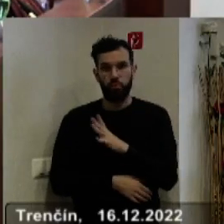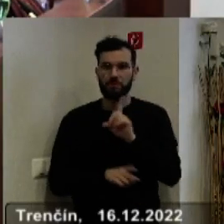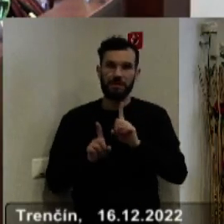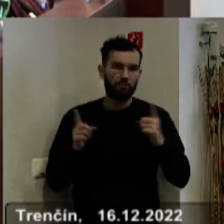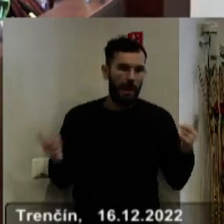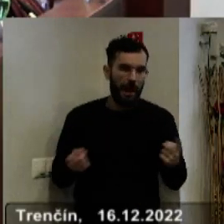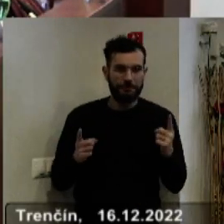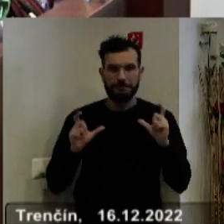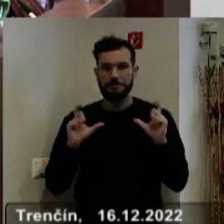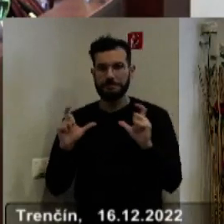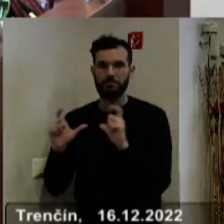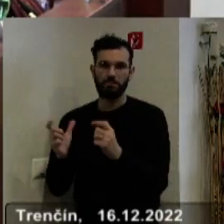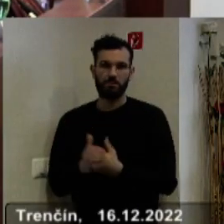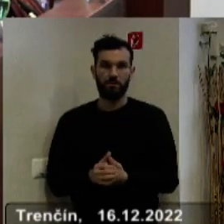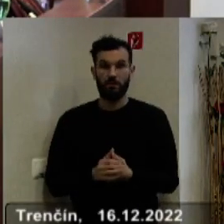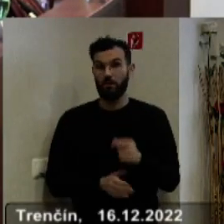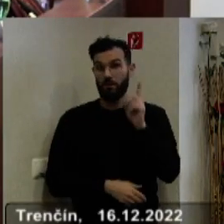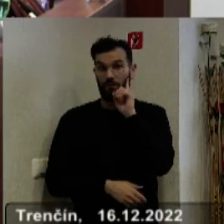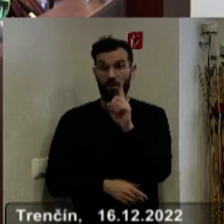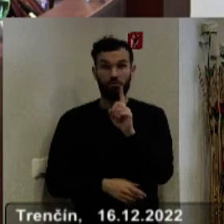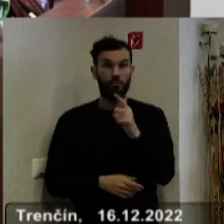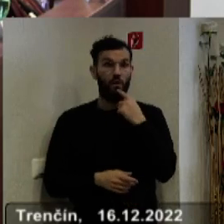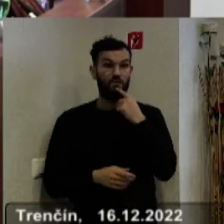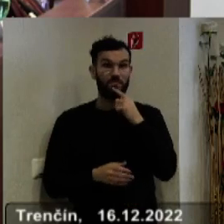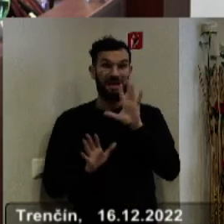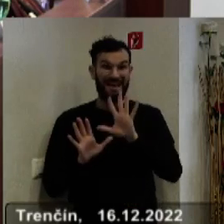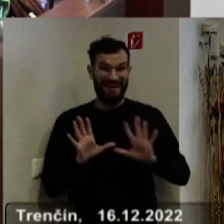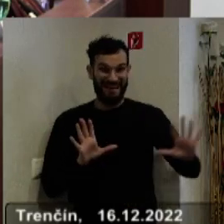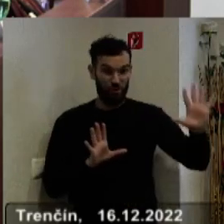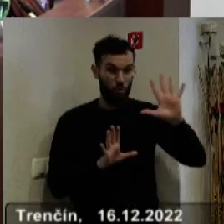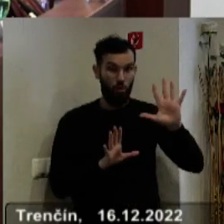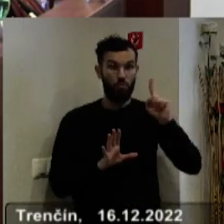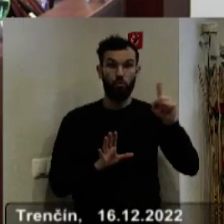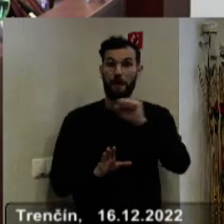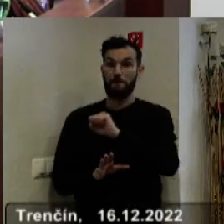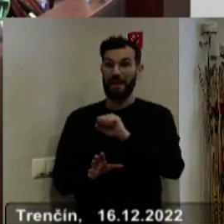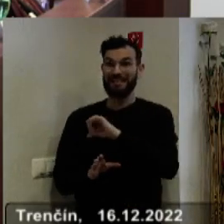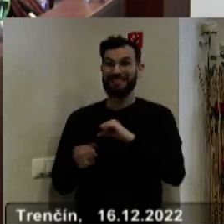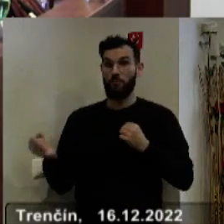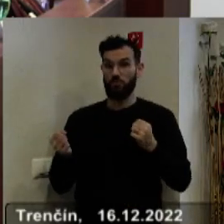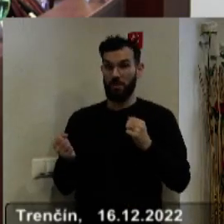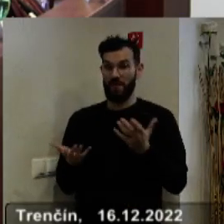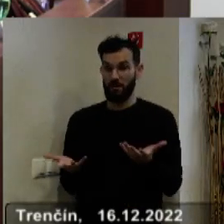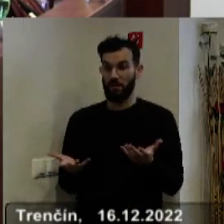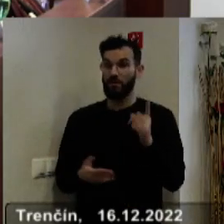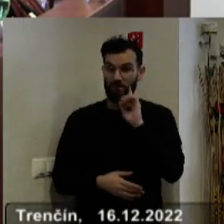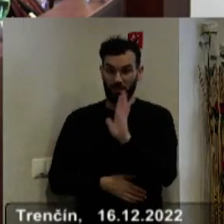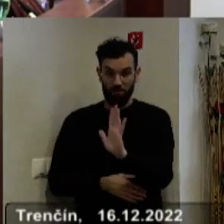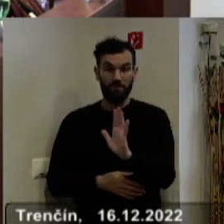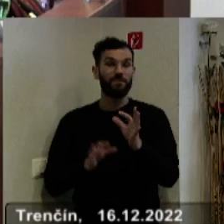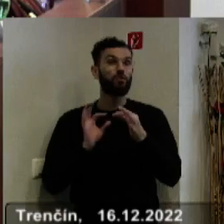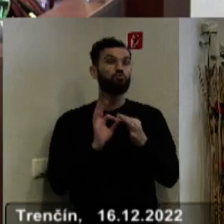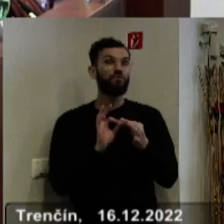činnosti a funkcii. Pretože je veľký rozdiel medzi regionálnou a miestnou samozprávou, lebo miestná samozpráva,